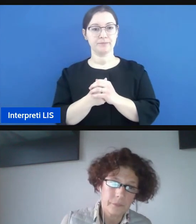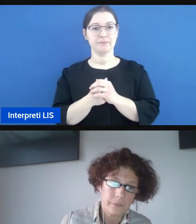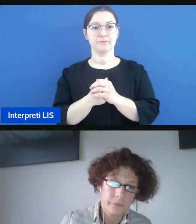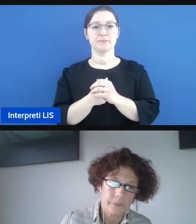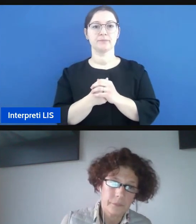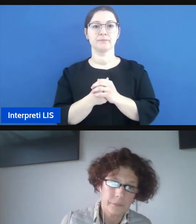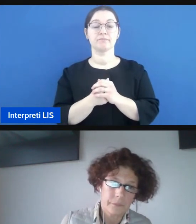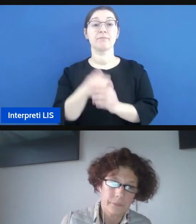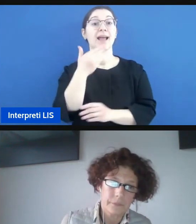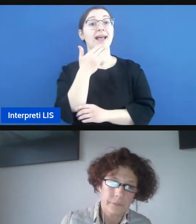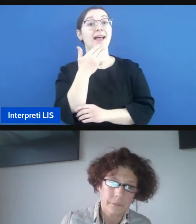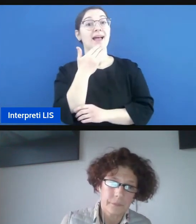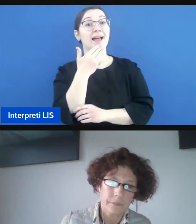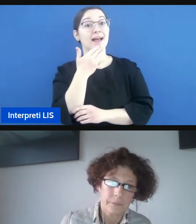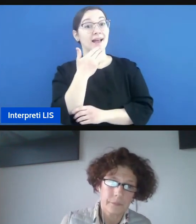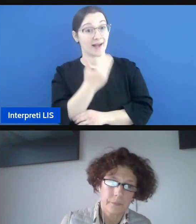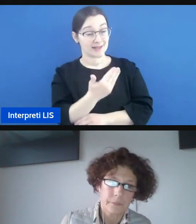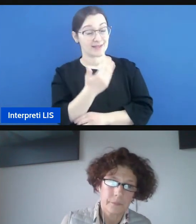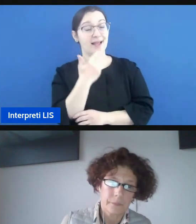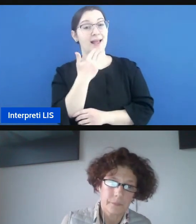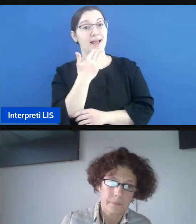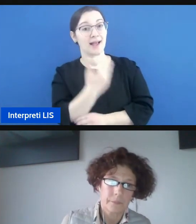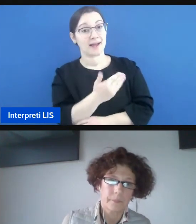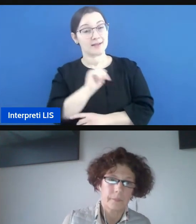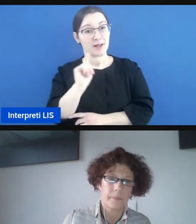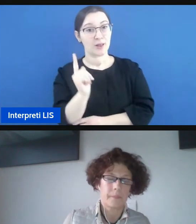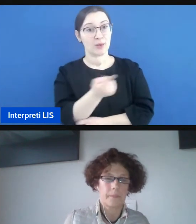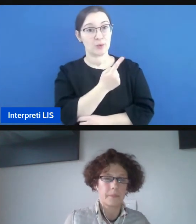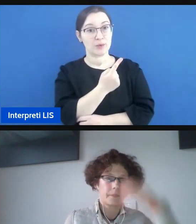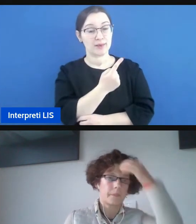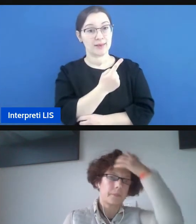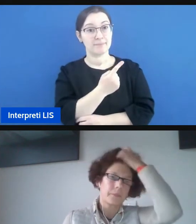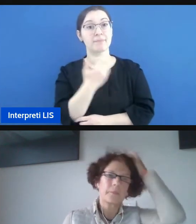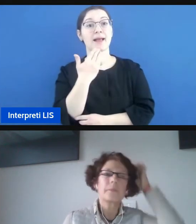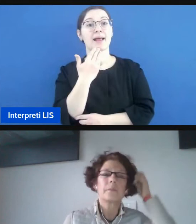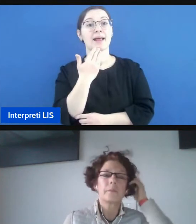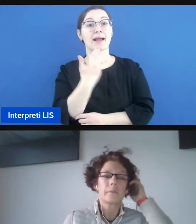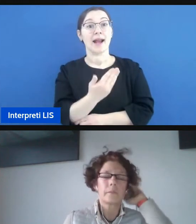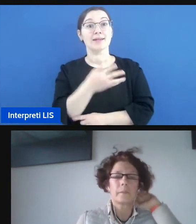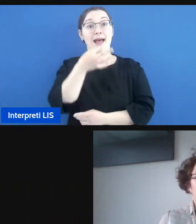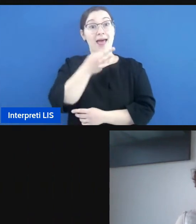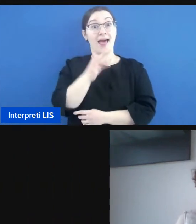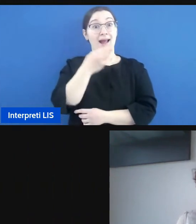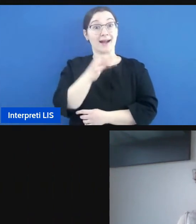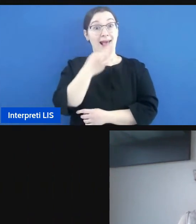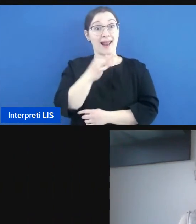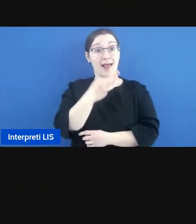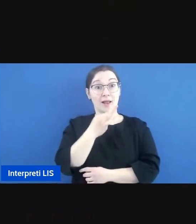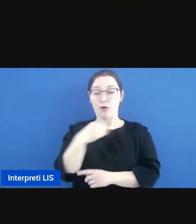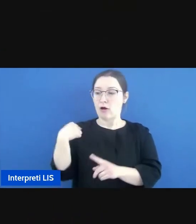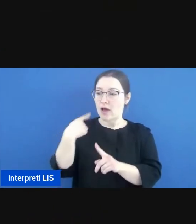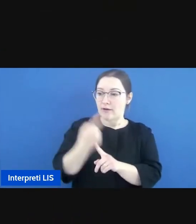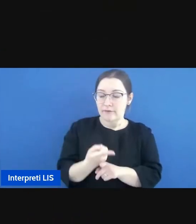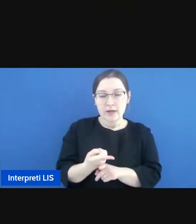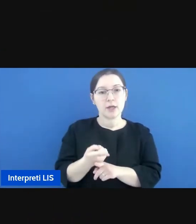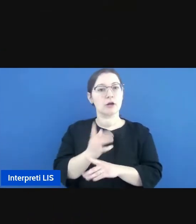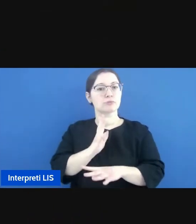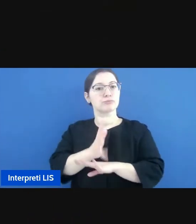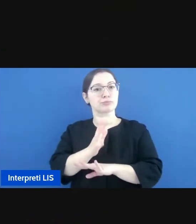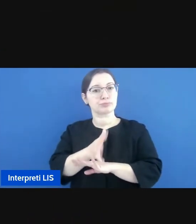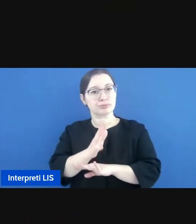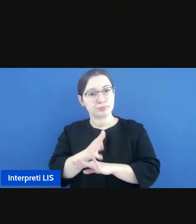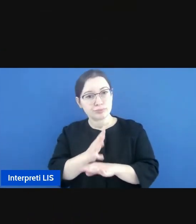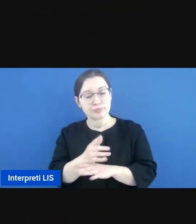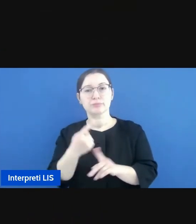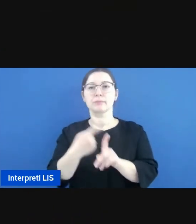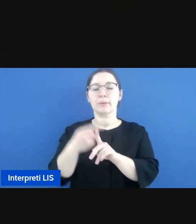grazie grazie davvero a tutti grazie a tutti i relatori che sono intervenuti per gli spunti di riflessione e di